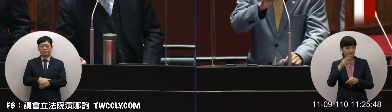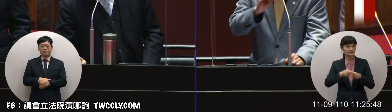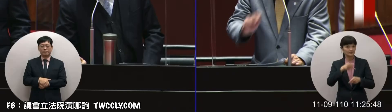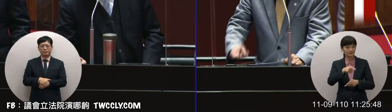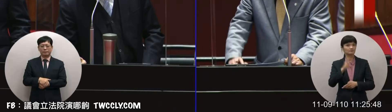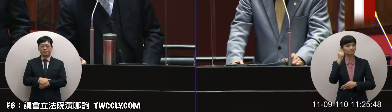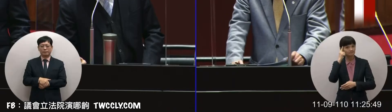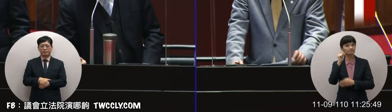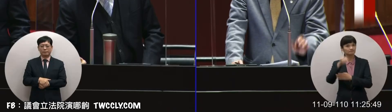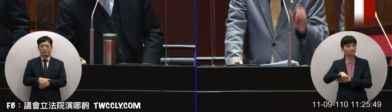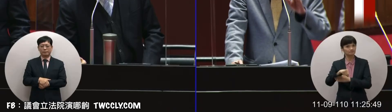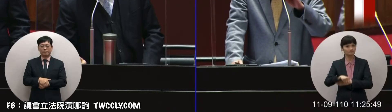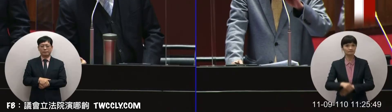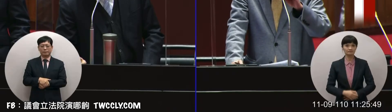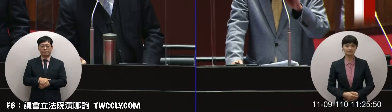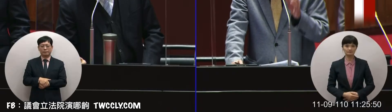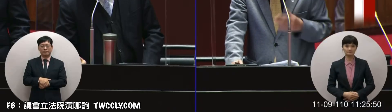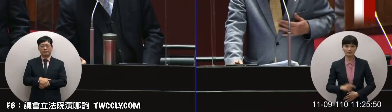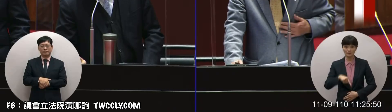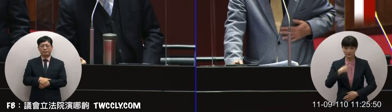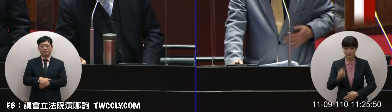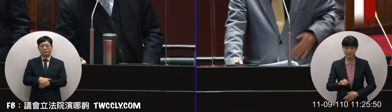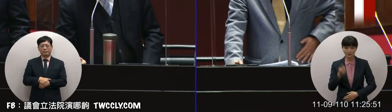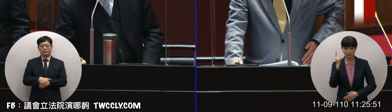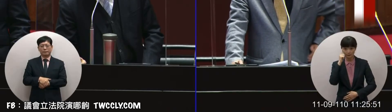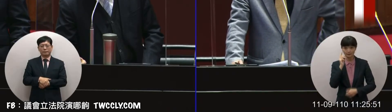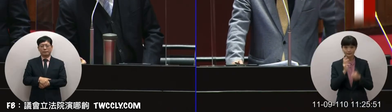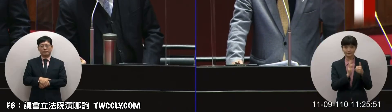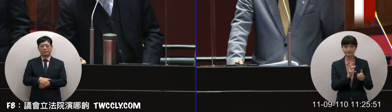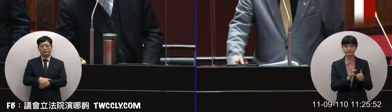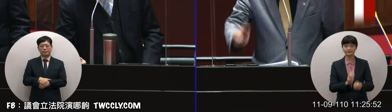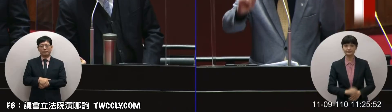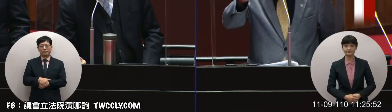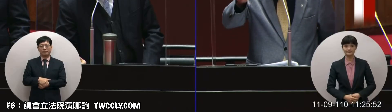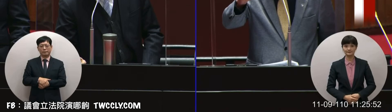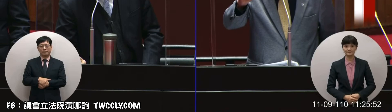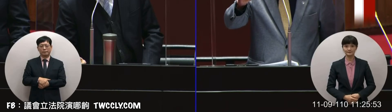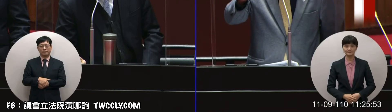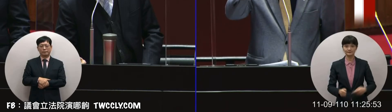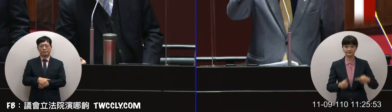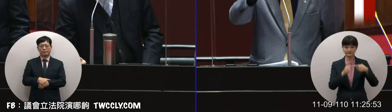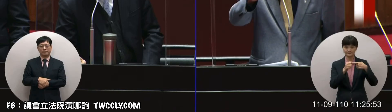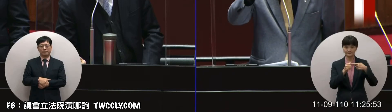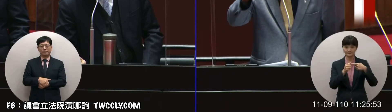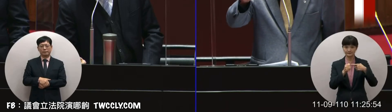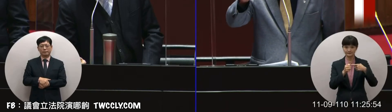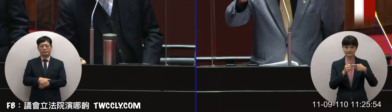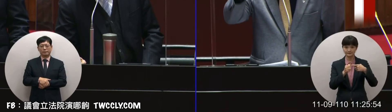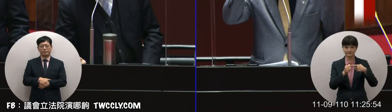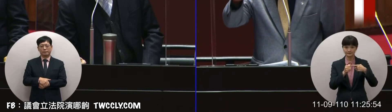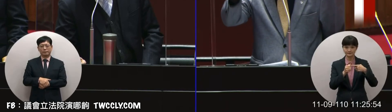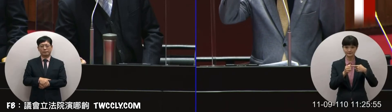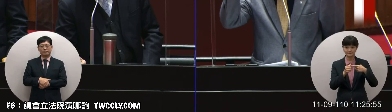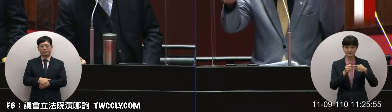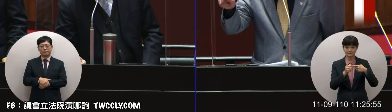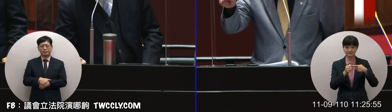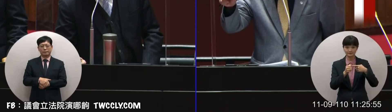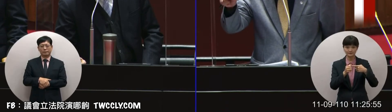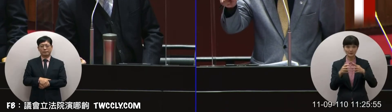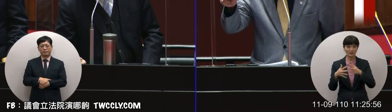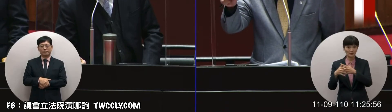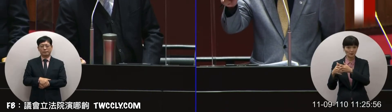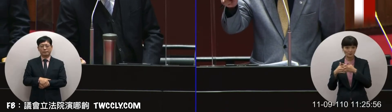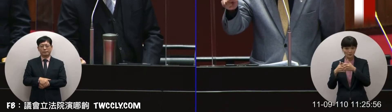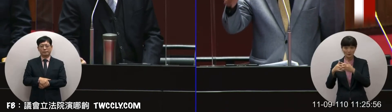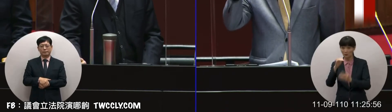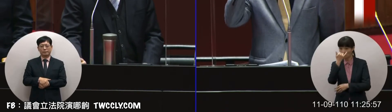再來 我想要請教你幾個問題第一個問題 美織是不是等於來